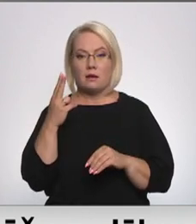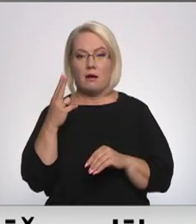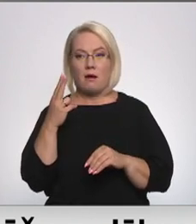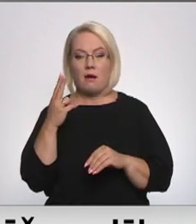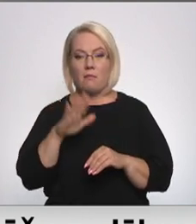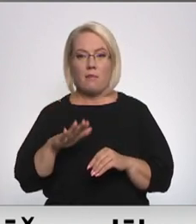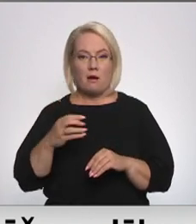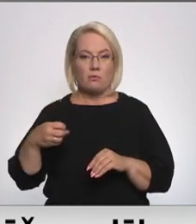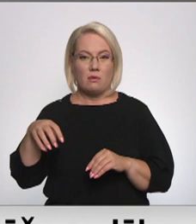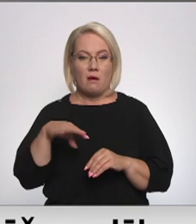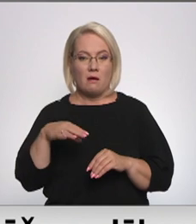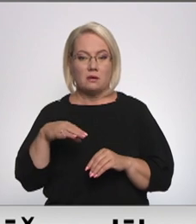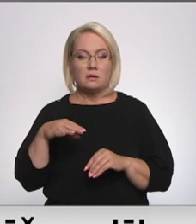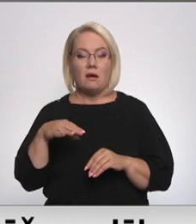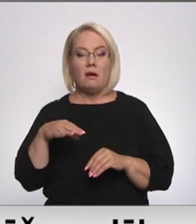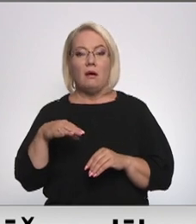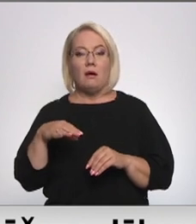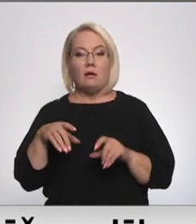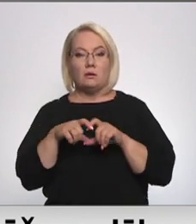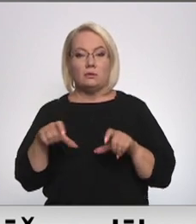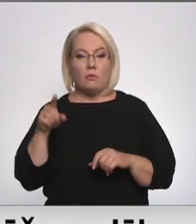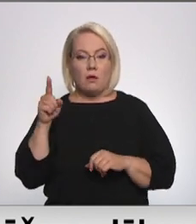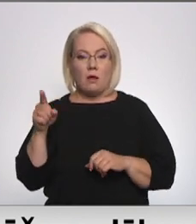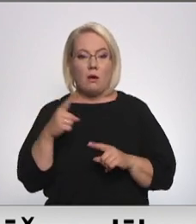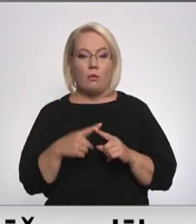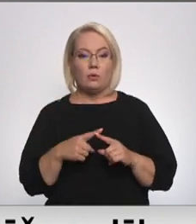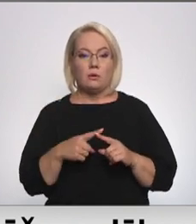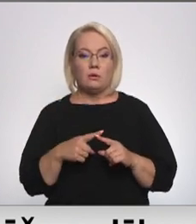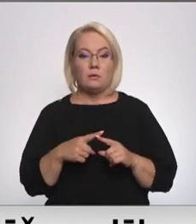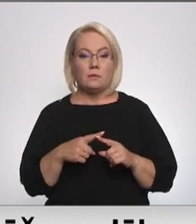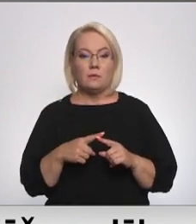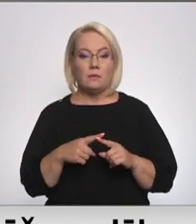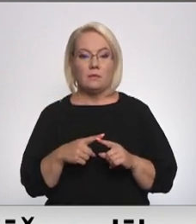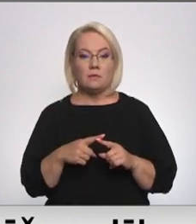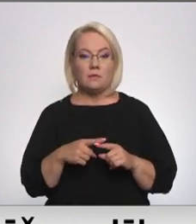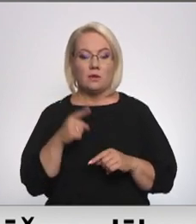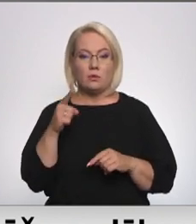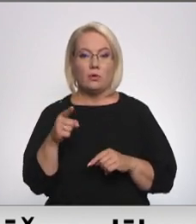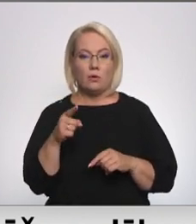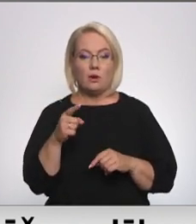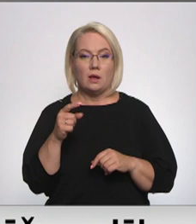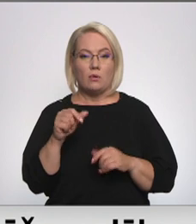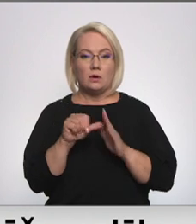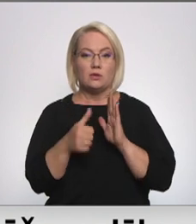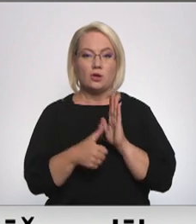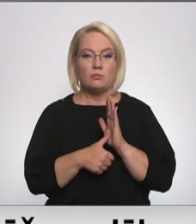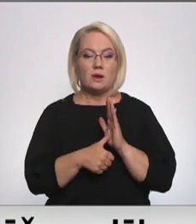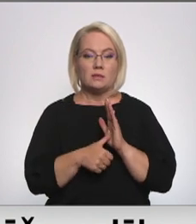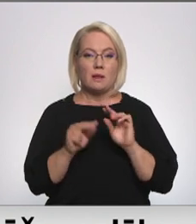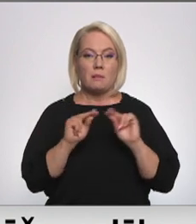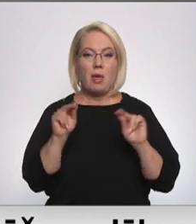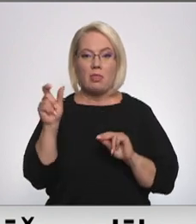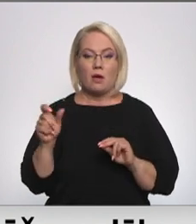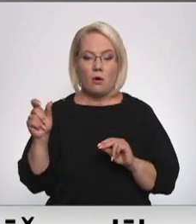izglītības skolā. Tur no 16 pedagogiem ir konstatēta